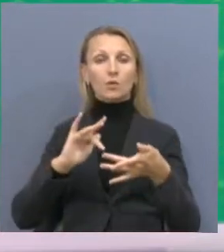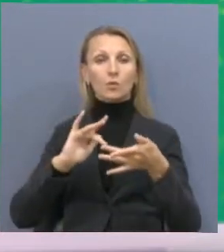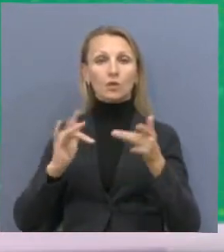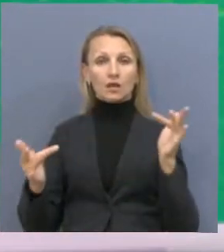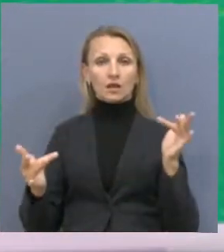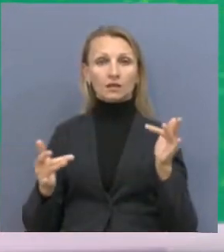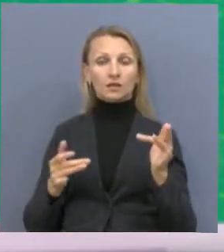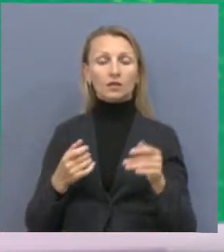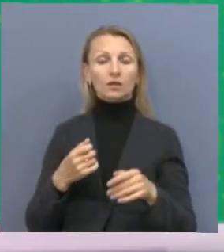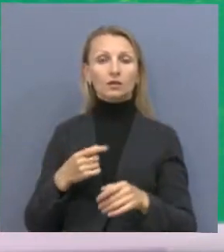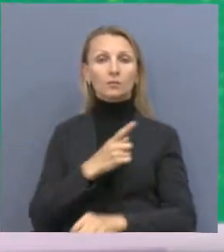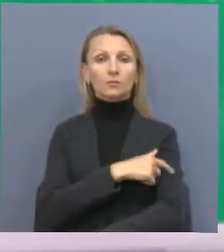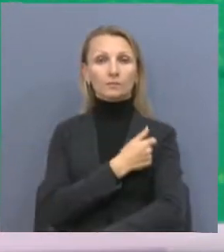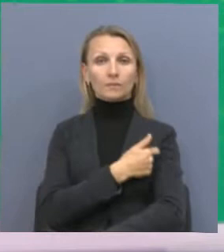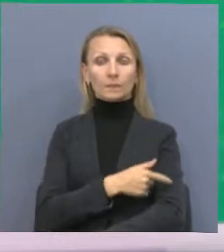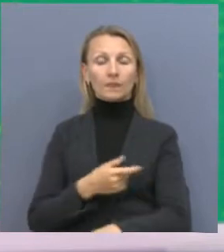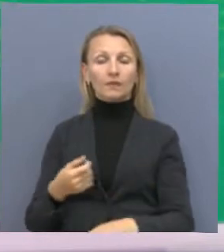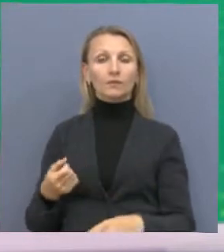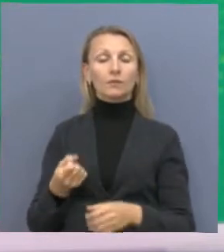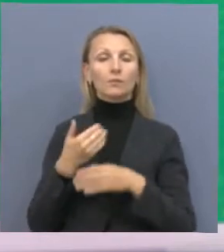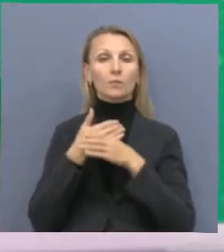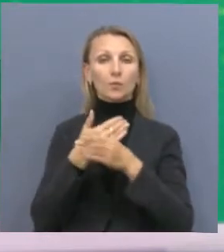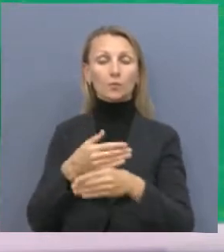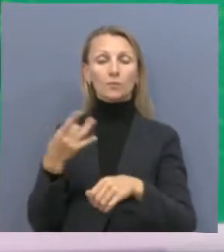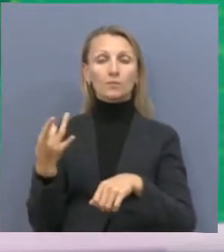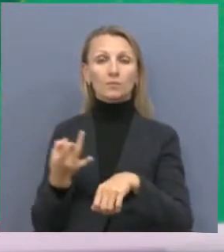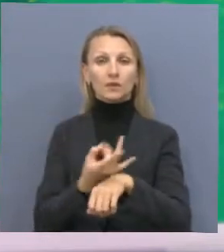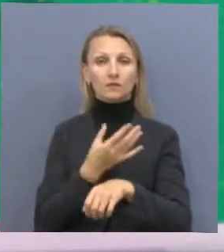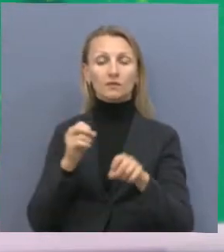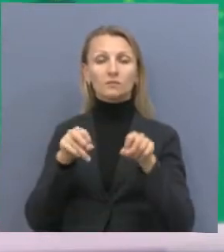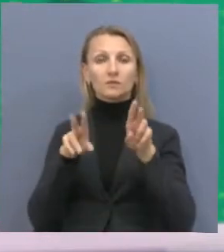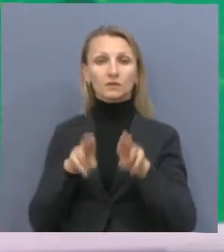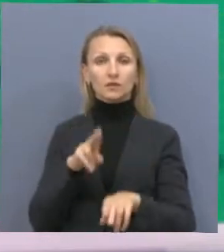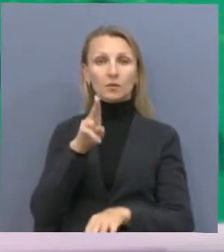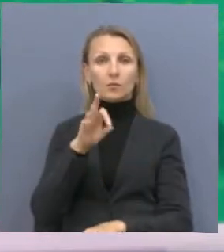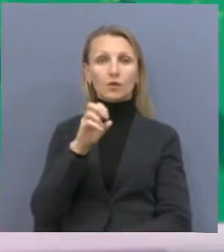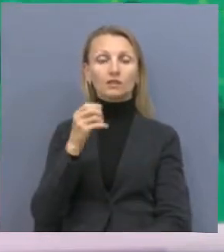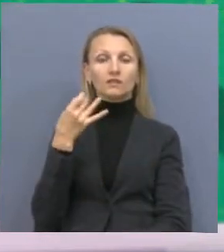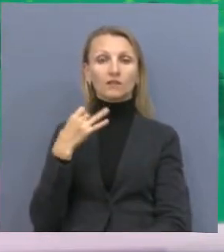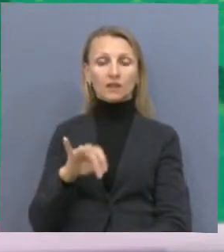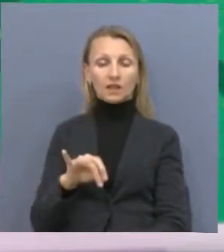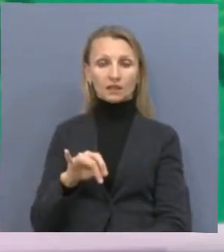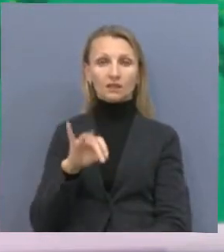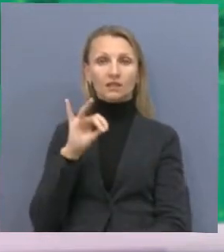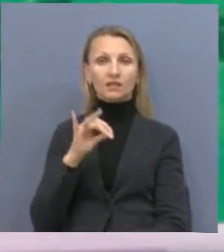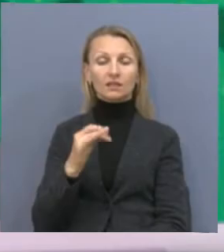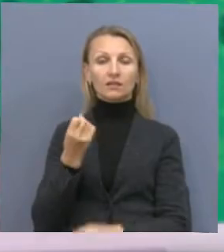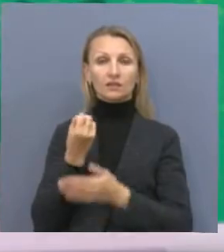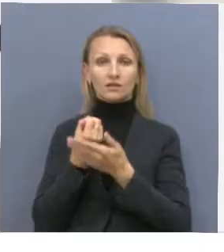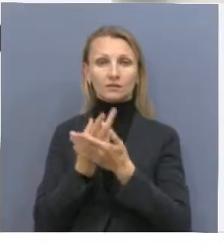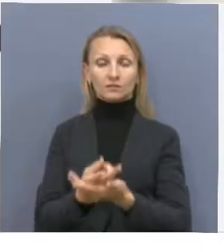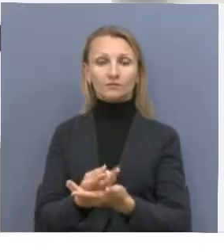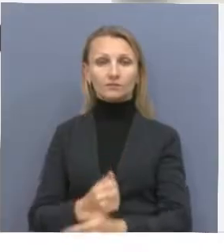скорой медицинской, первичной медико-санитарной, специализированной, палеоактивной помощи и даже реабилитации.